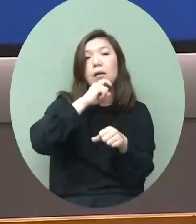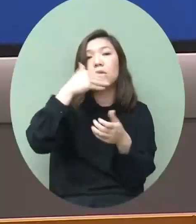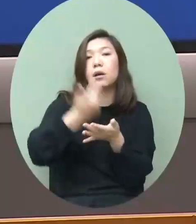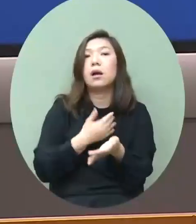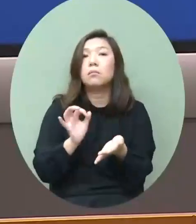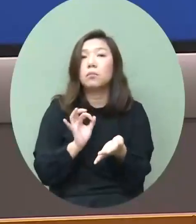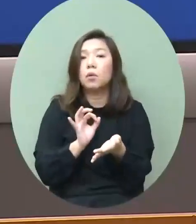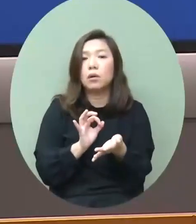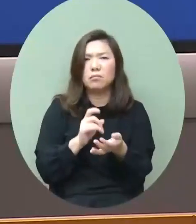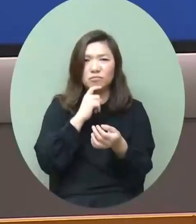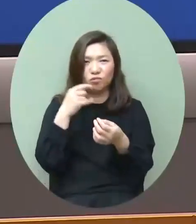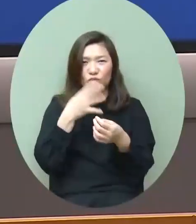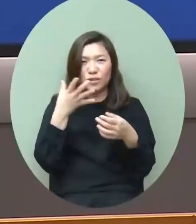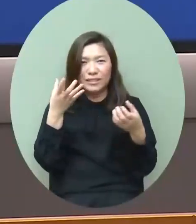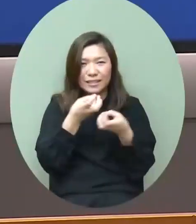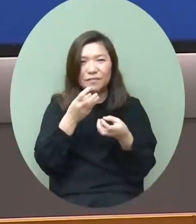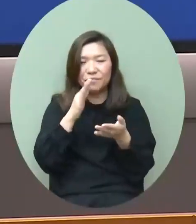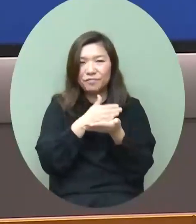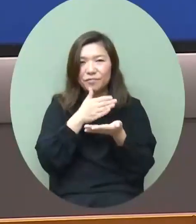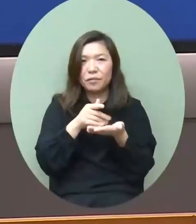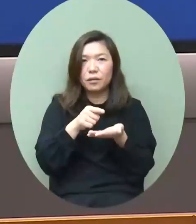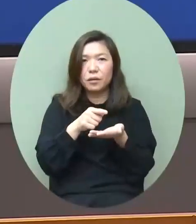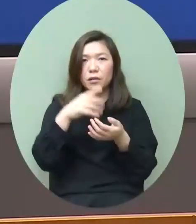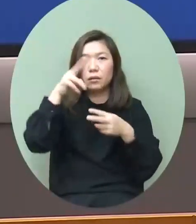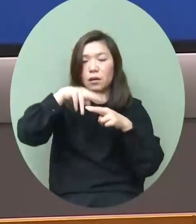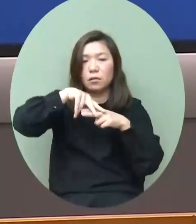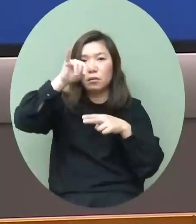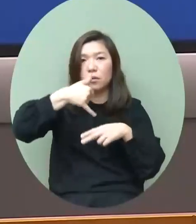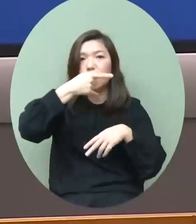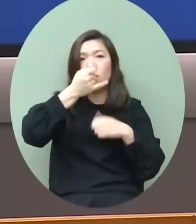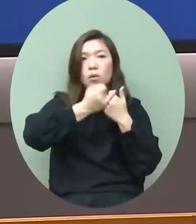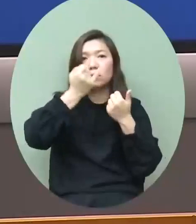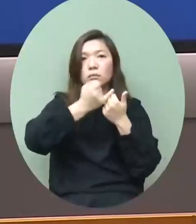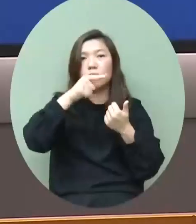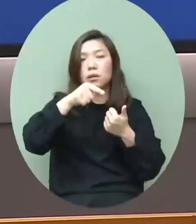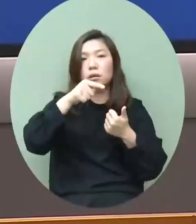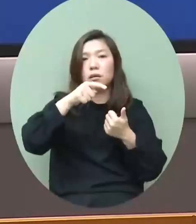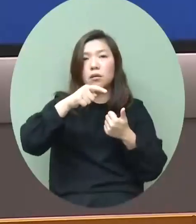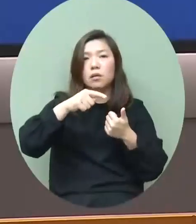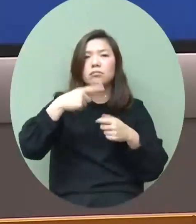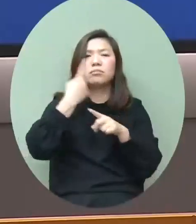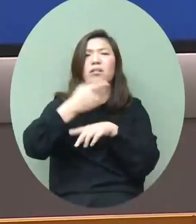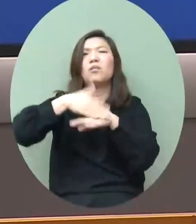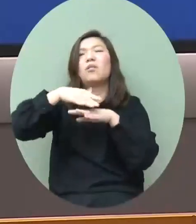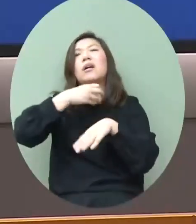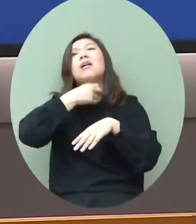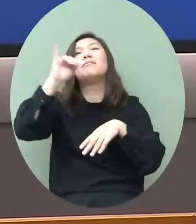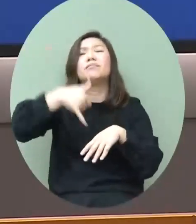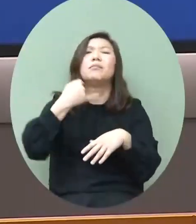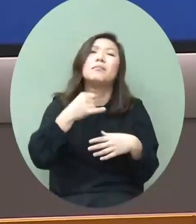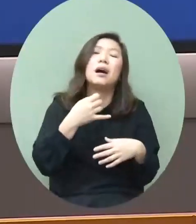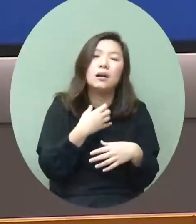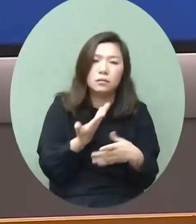但是當然細分你會見到內地來的學生是多過海外海外因為真的來不了有些都不讓人飛